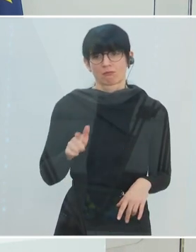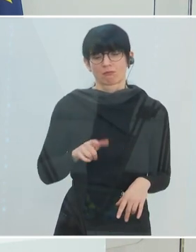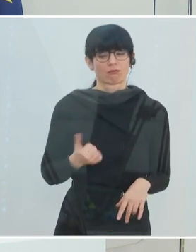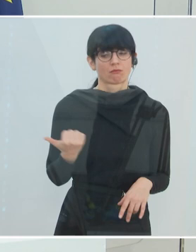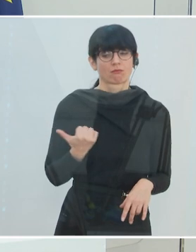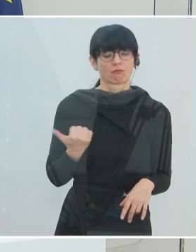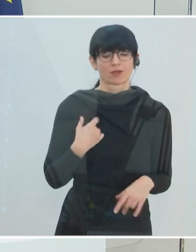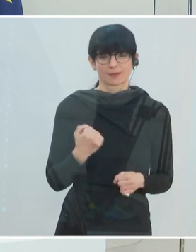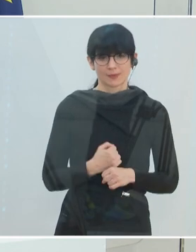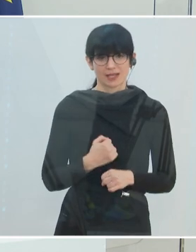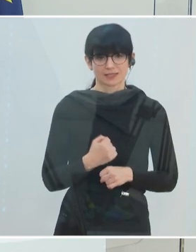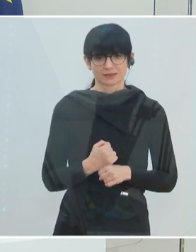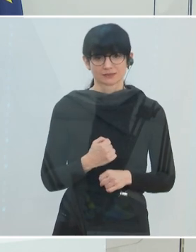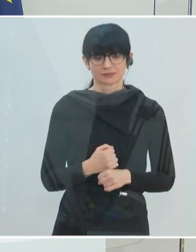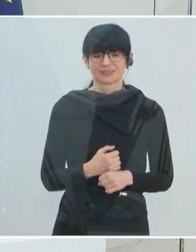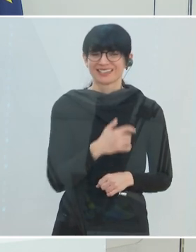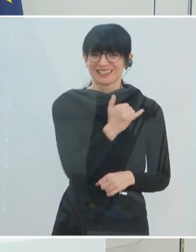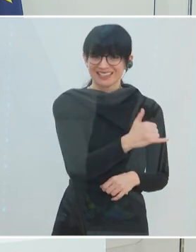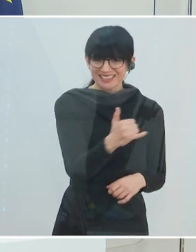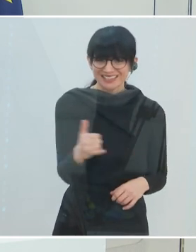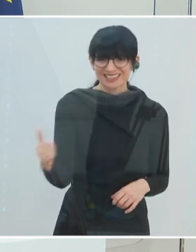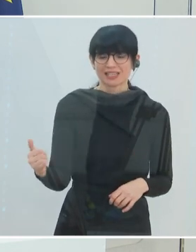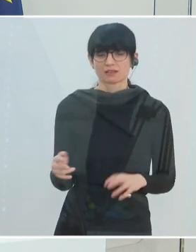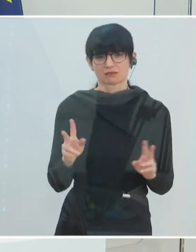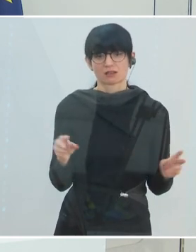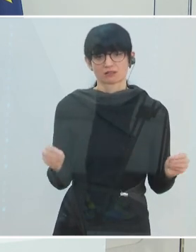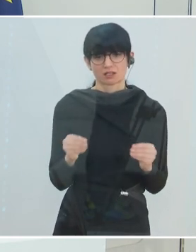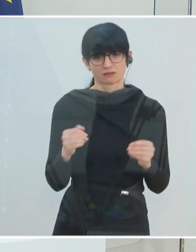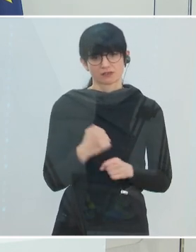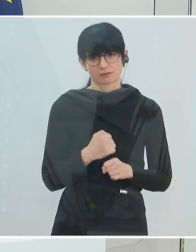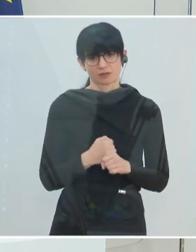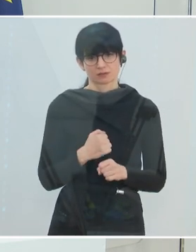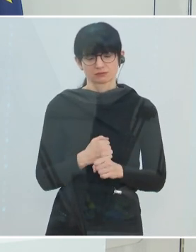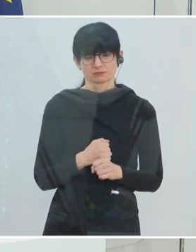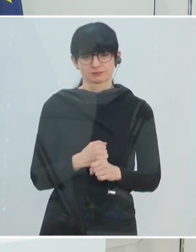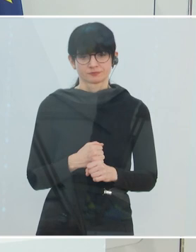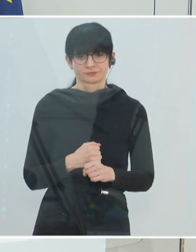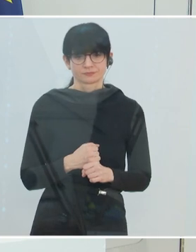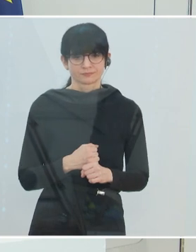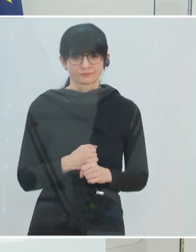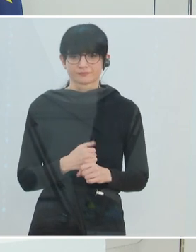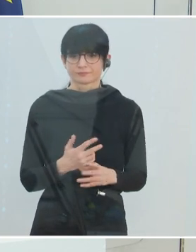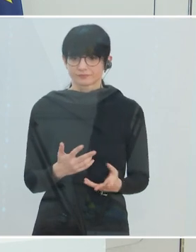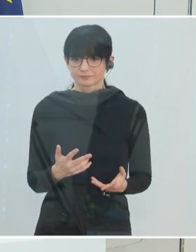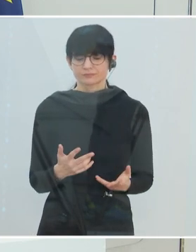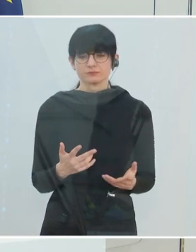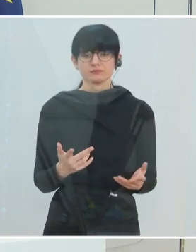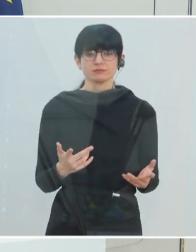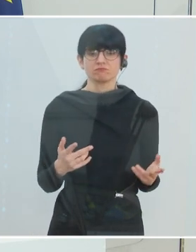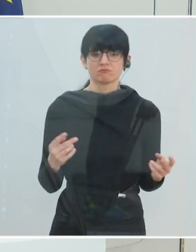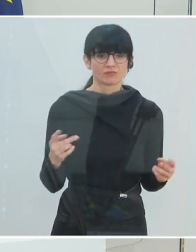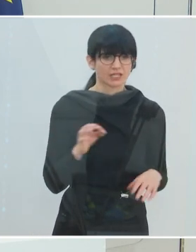soll es tun. Sondern jeder von uns kann etwas tun, ganz egal in welchem Bereich. Natürlich